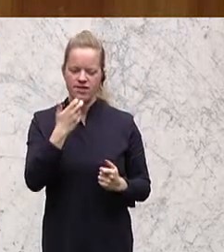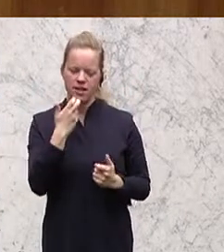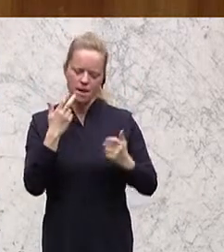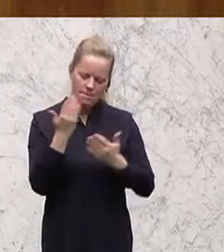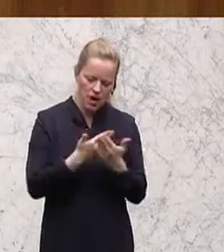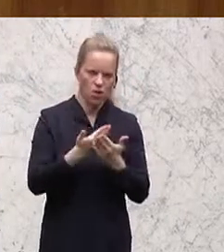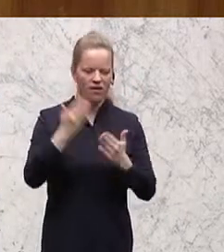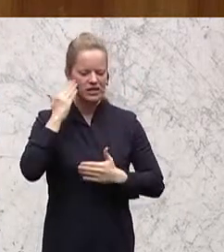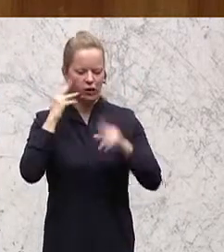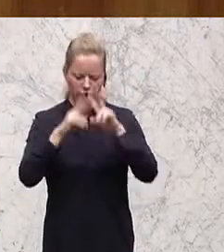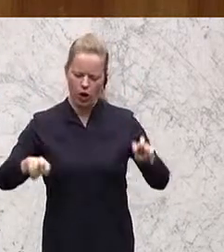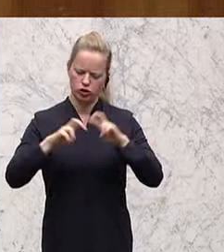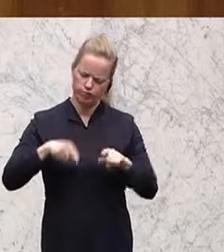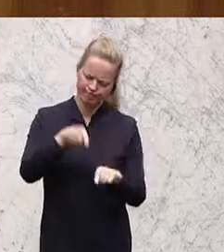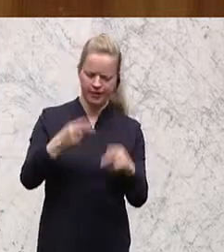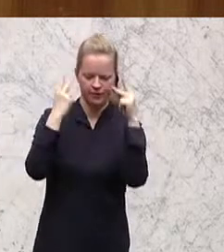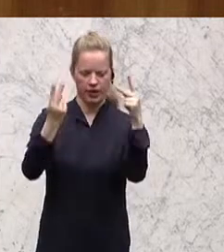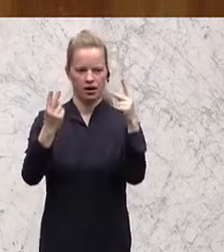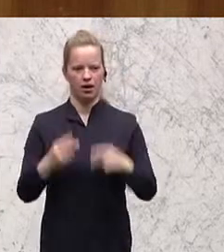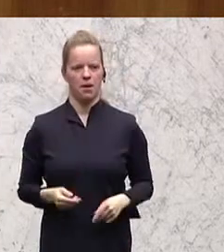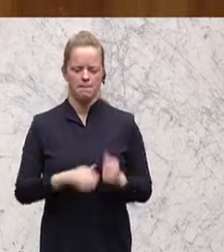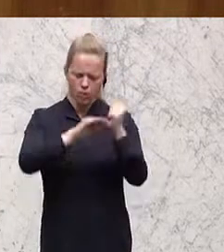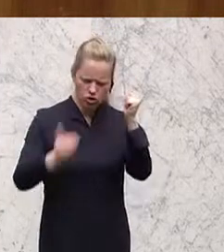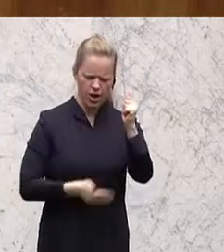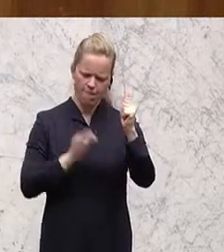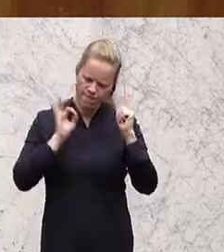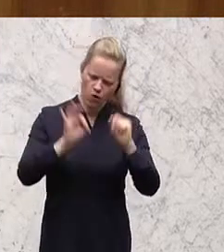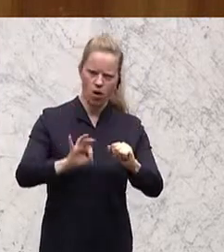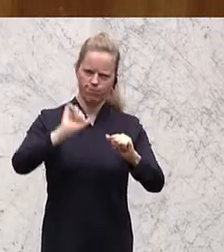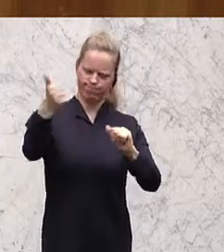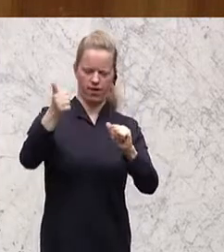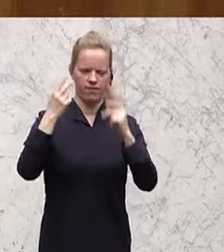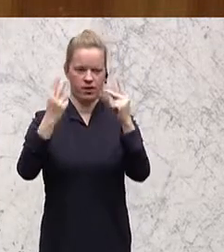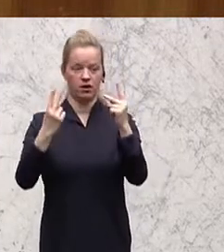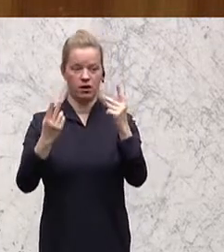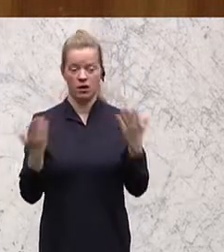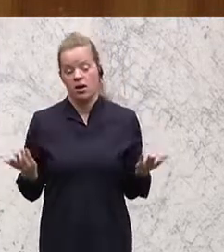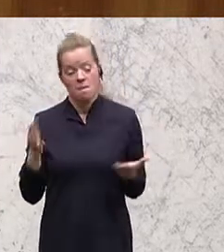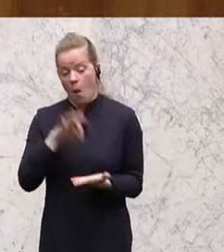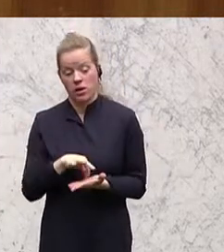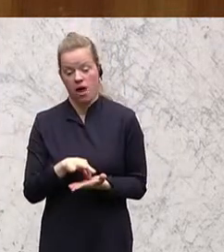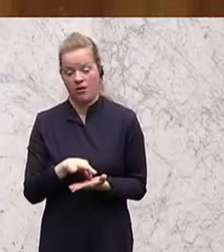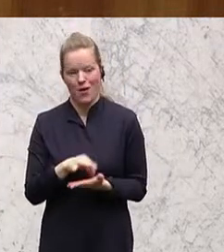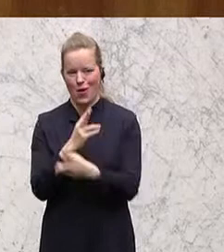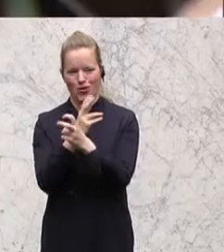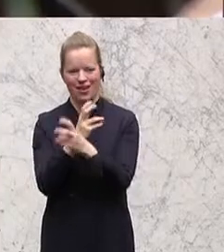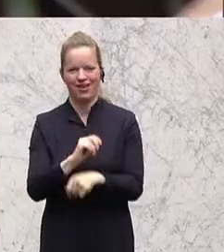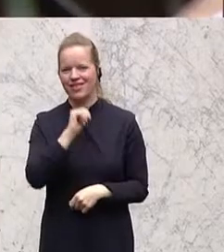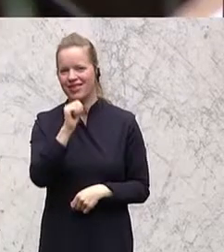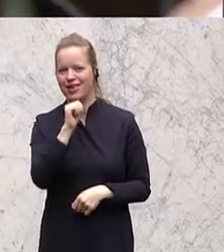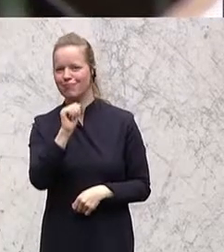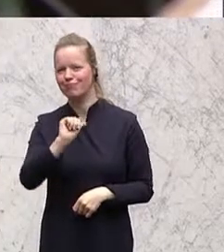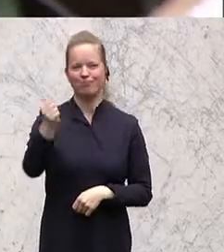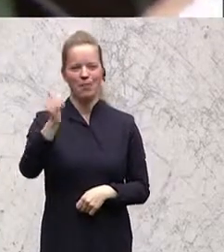wollen eine eindeutige budgetäre Prioritätensetzung. Wir sind im Moment nicht die Republik der Denkerinnen und Entdeckerinnen. Wir sind die